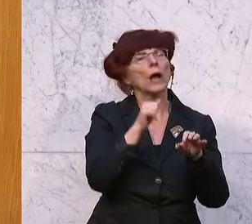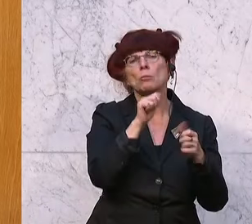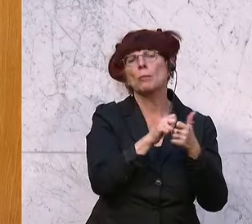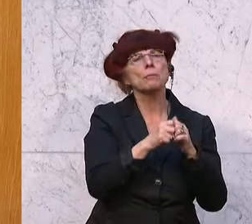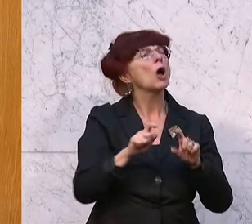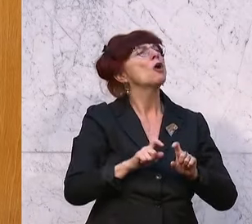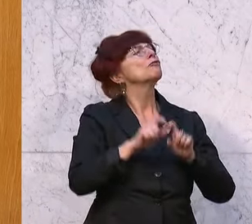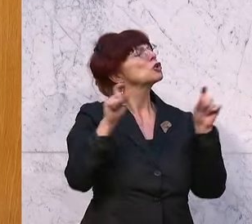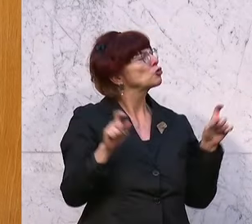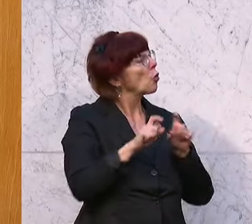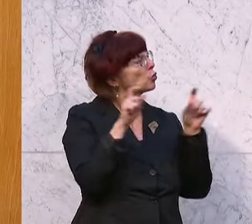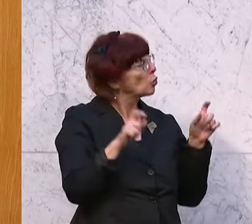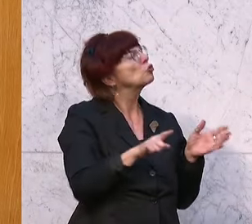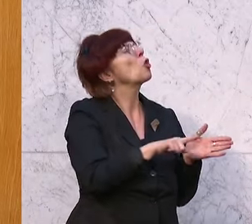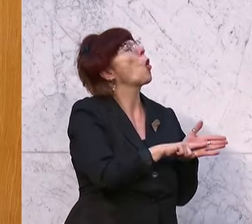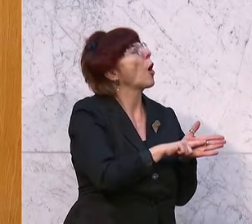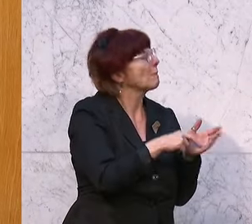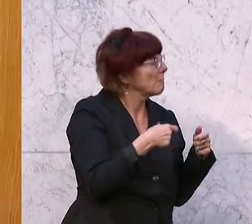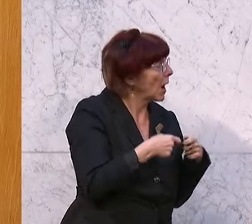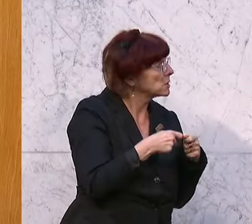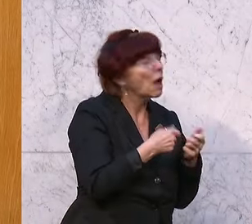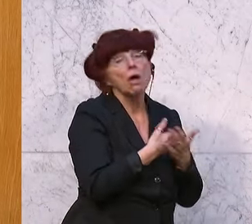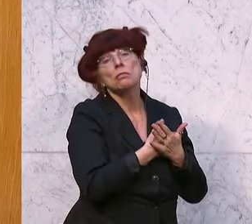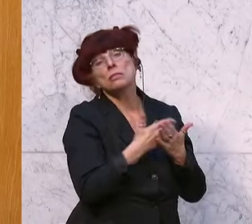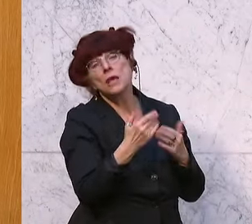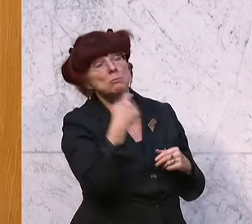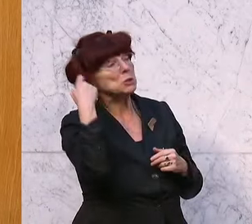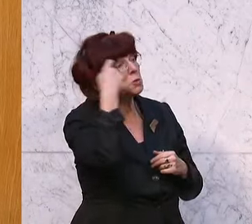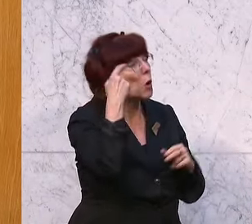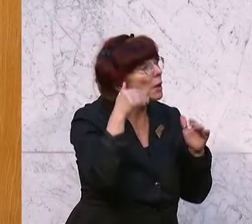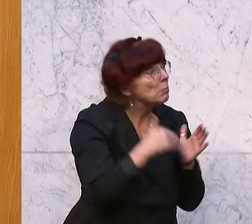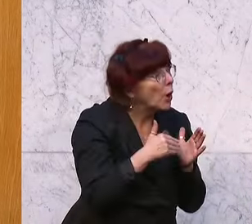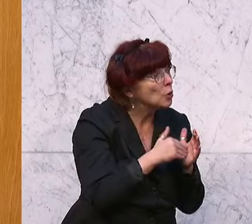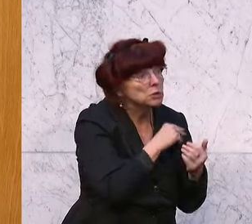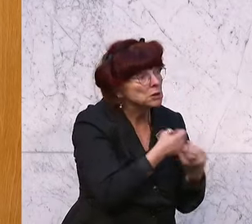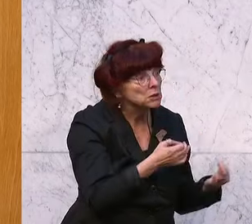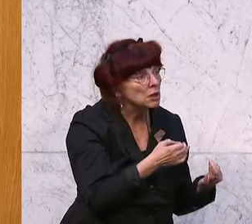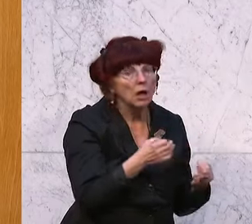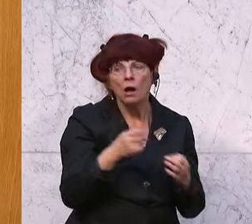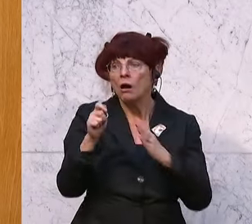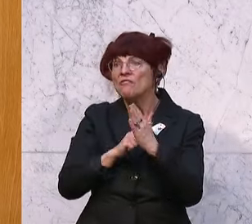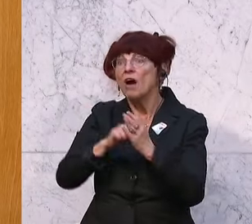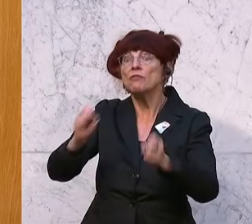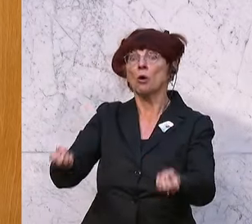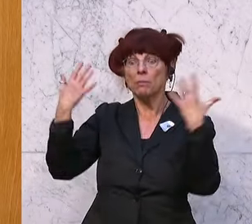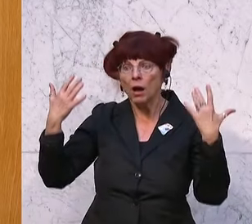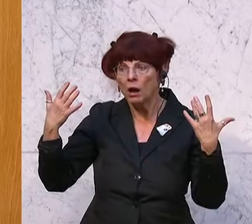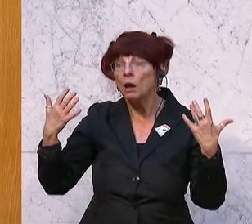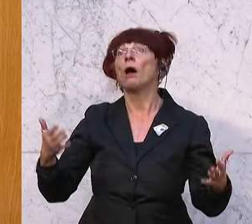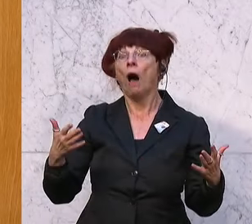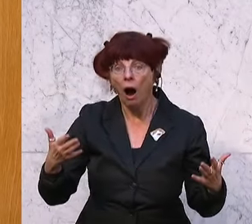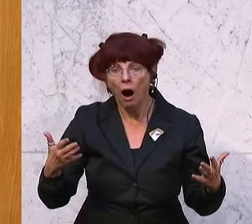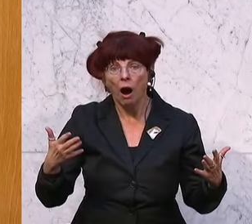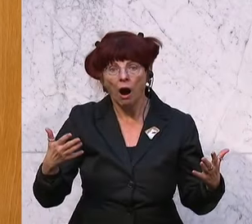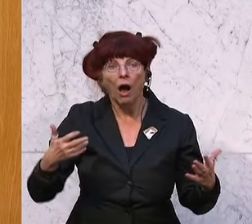die Verschuldung ist im Normenbereich, niemand braucht sich auch nur irgendwelche Sorgen machen, nach der Wahl, wusch, auf einmal ist es da